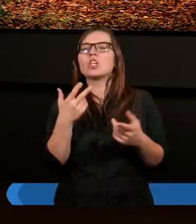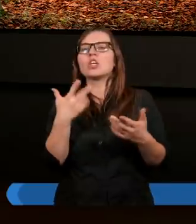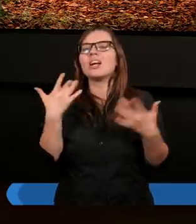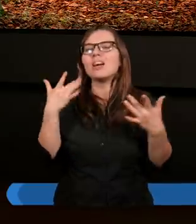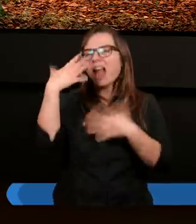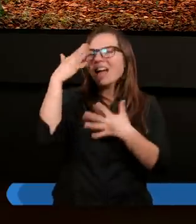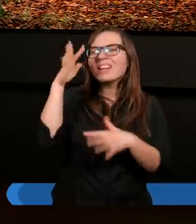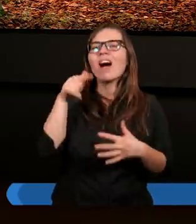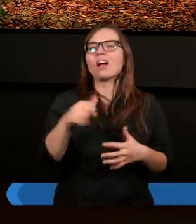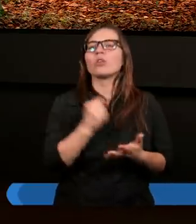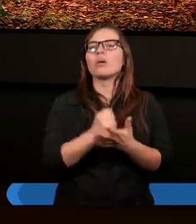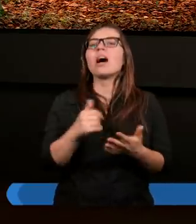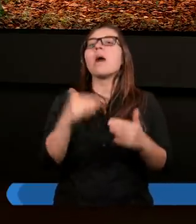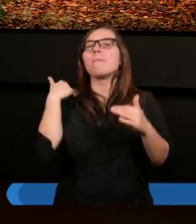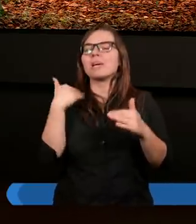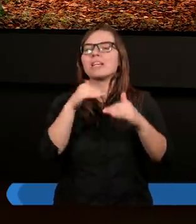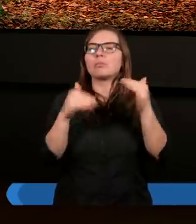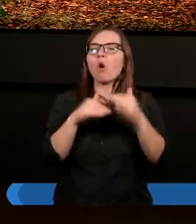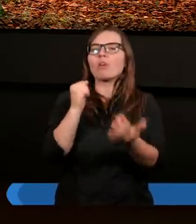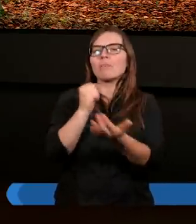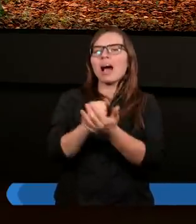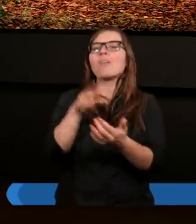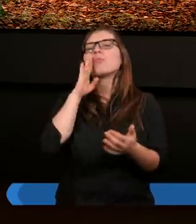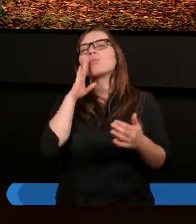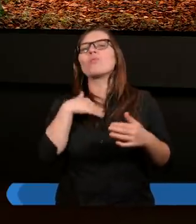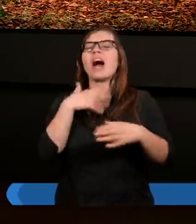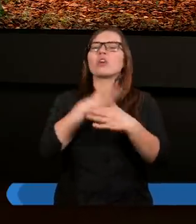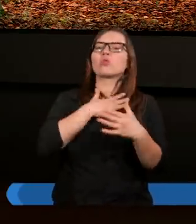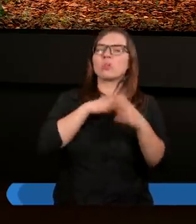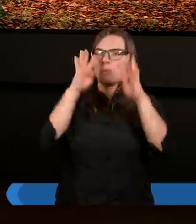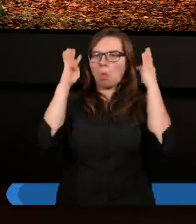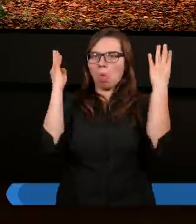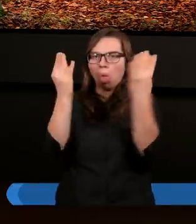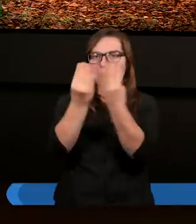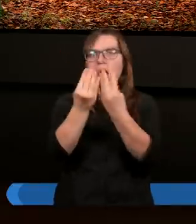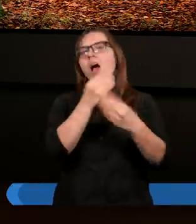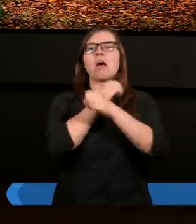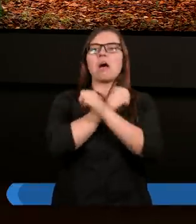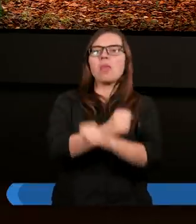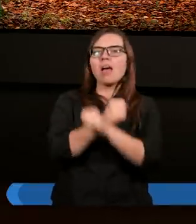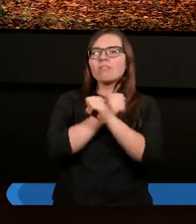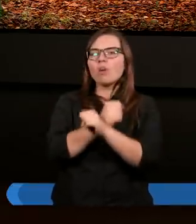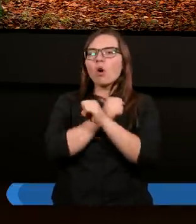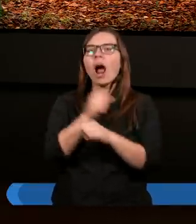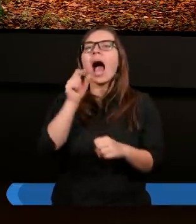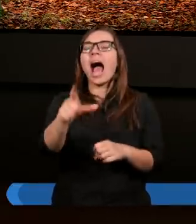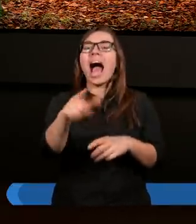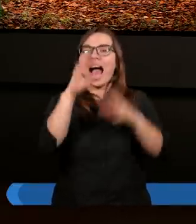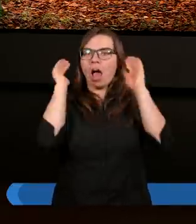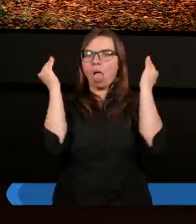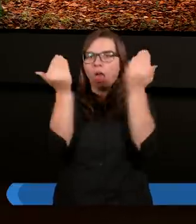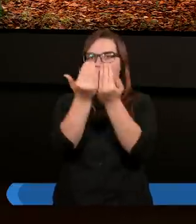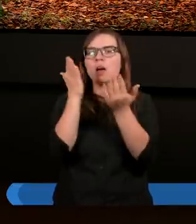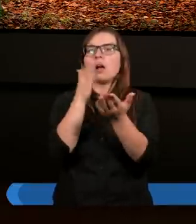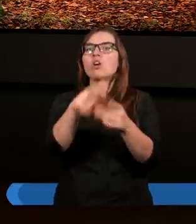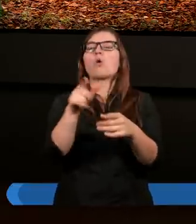Czyli być pod prawem, to inaczej być w niewoli, być pod kluczem, być zamkniętym. A zamknięci są tylko przestępcy